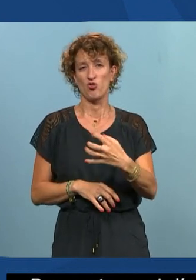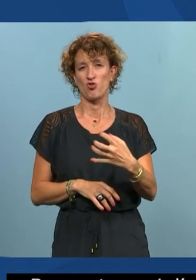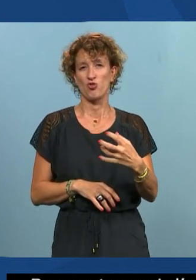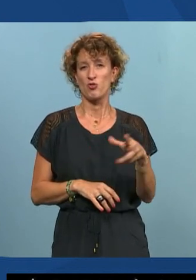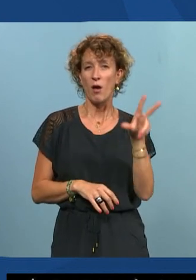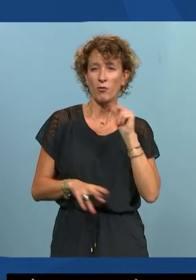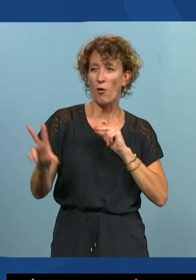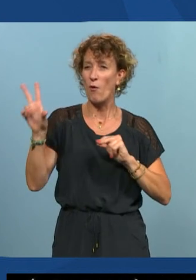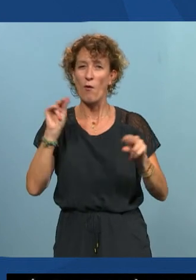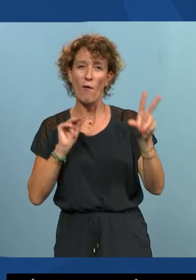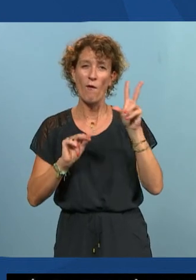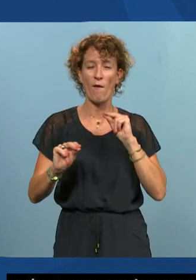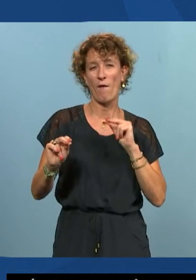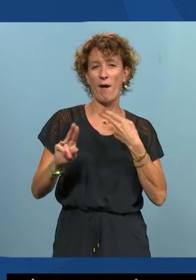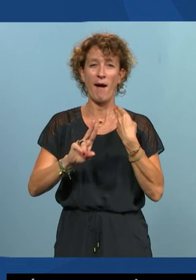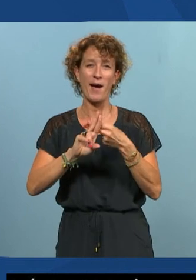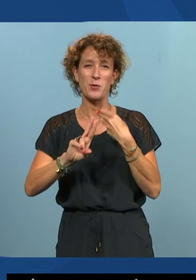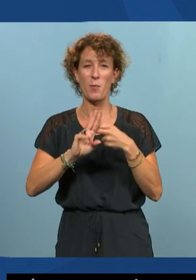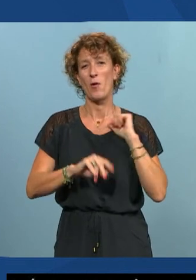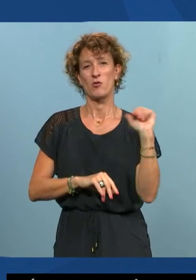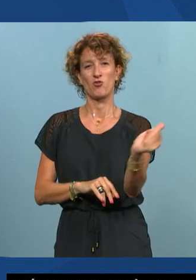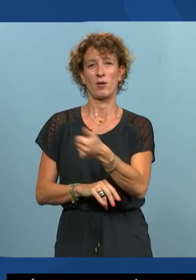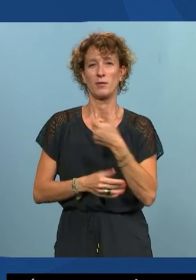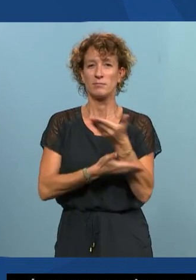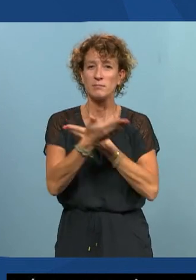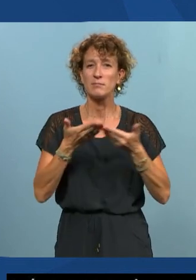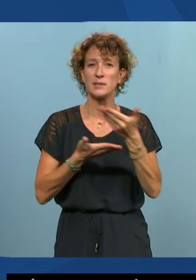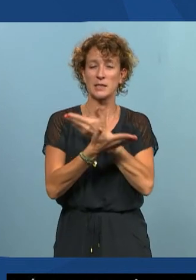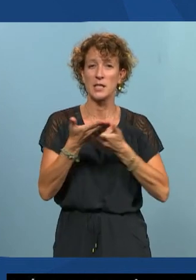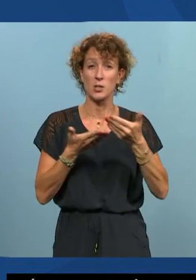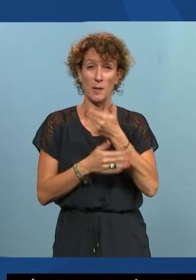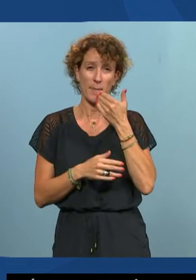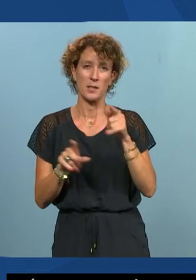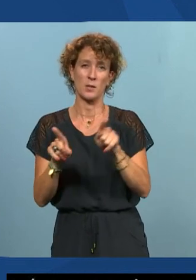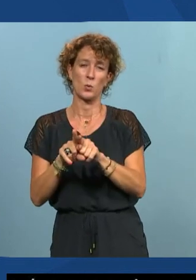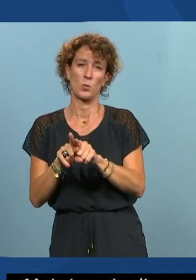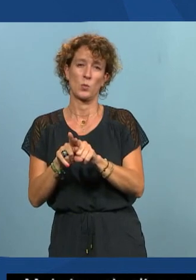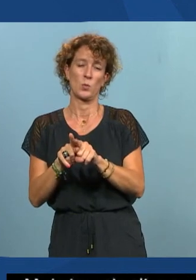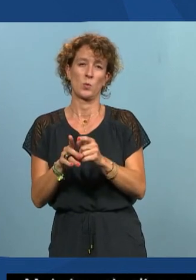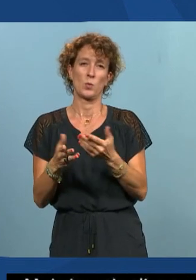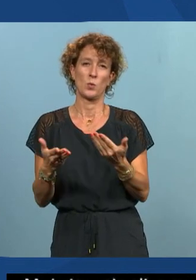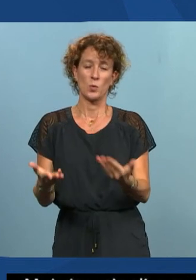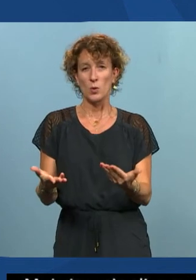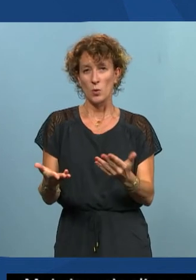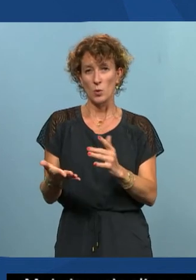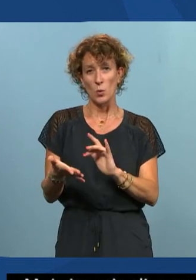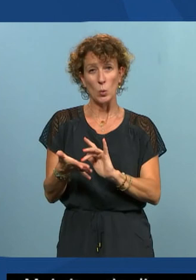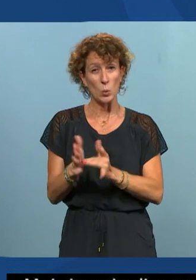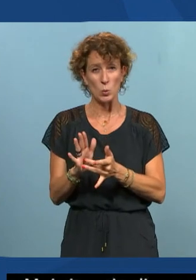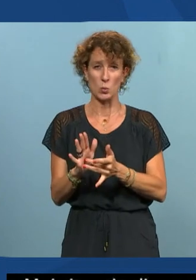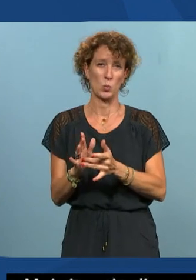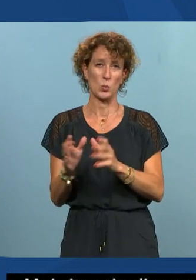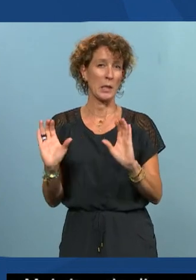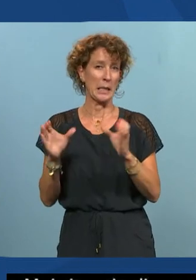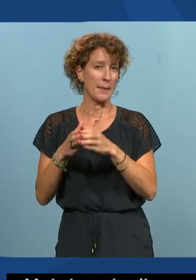armes et d'échanger sur ce sujet et je voudrais merci aussi à tous ceux qui ont préparé